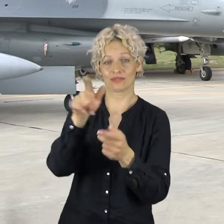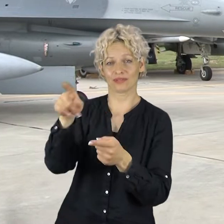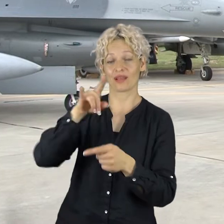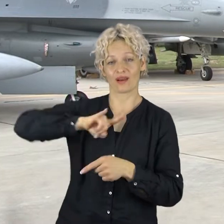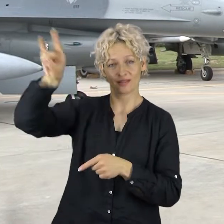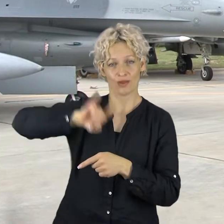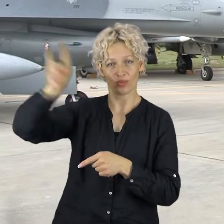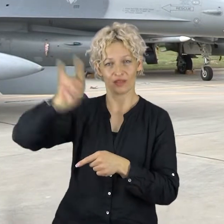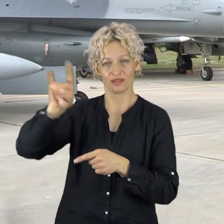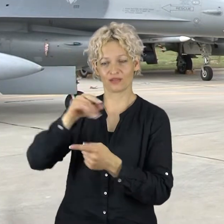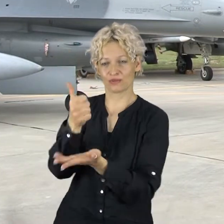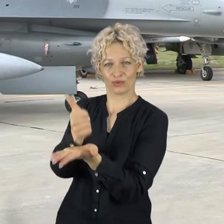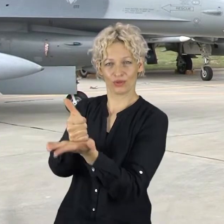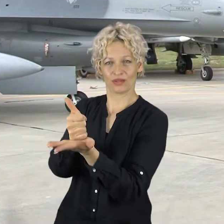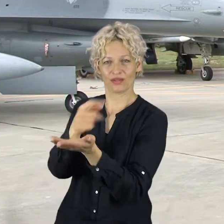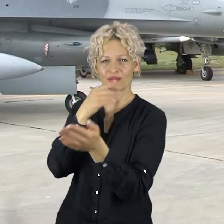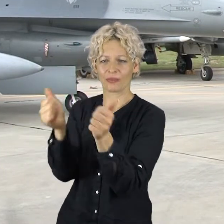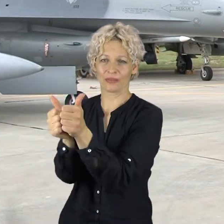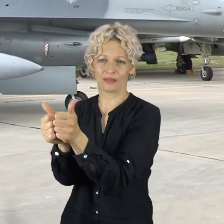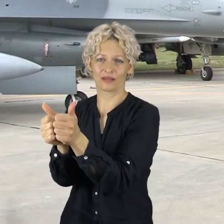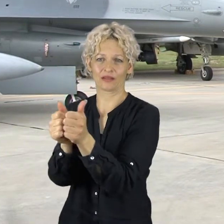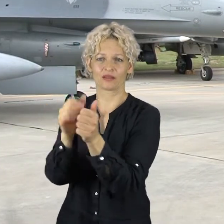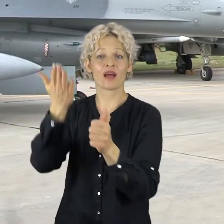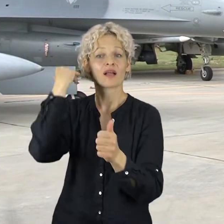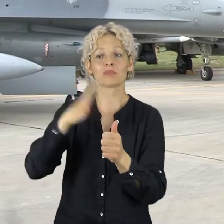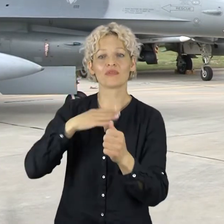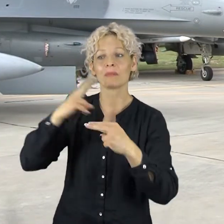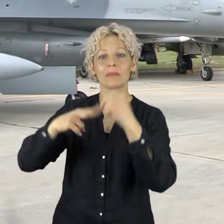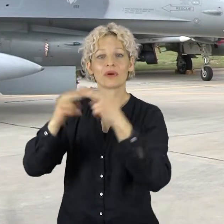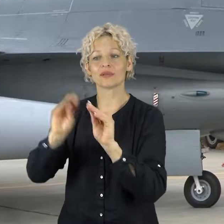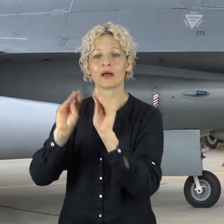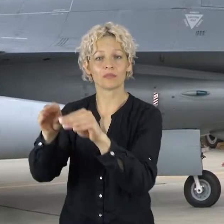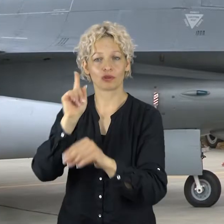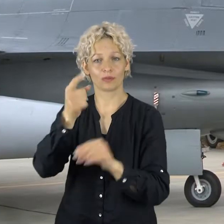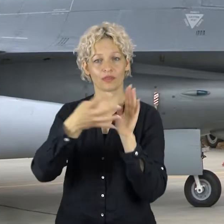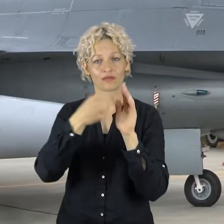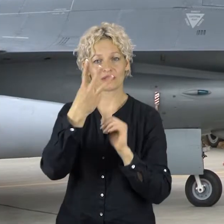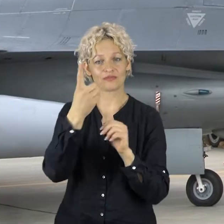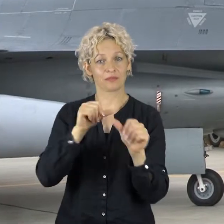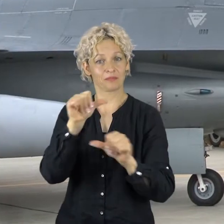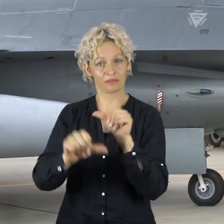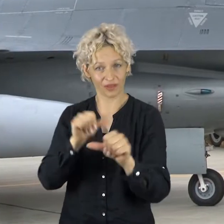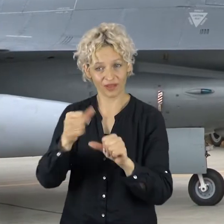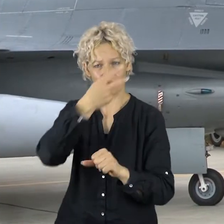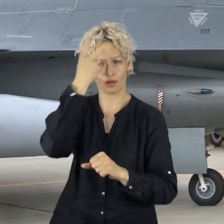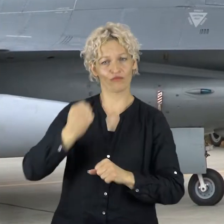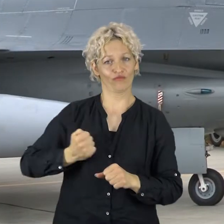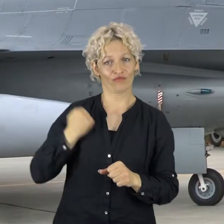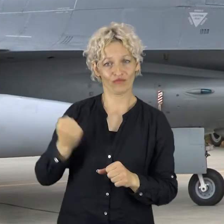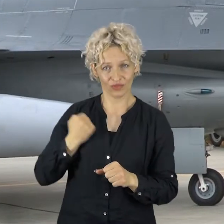1931 metais. Iki okupacijos jie naudojose Lietuvos kariuomenė, vėliau